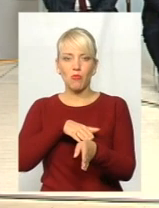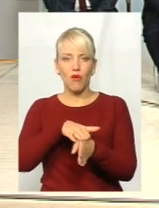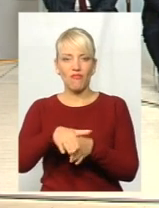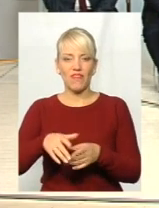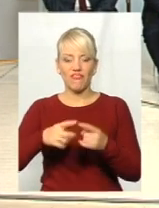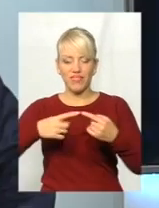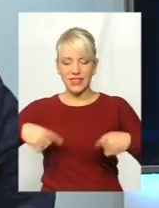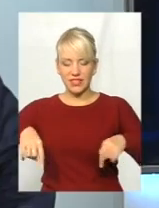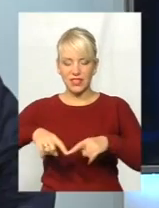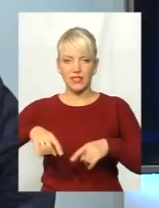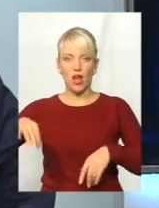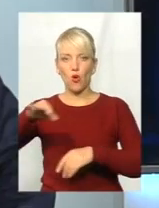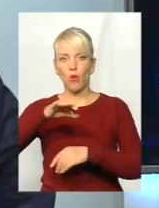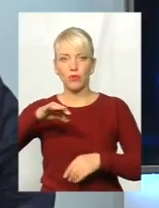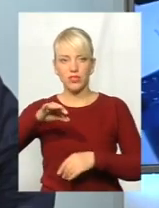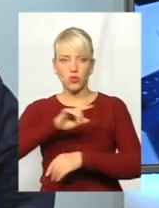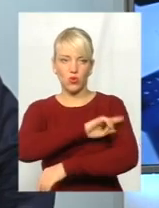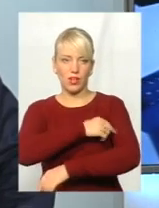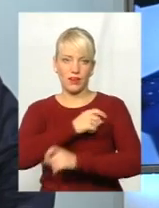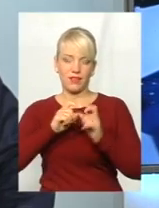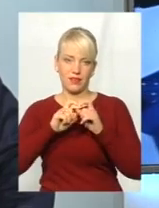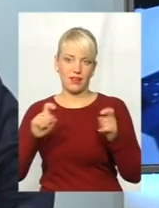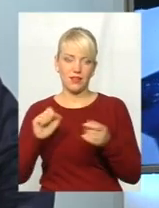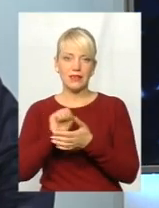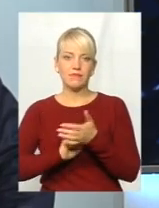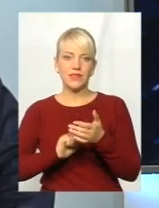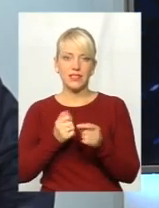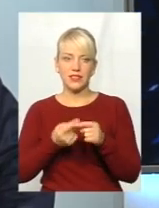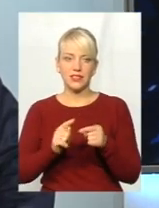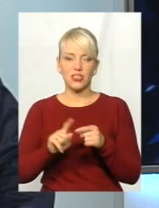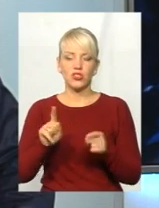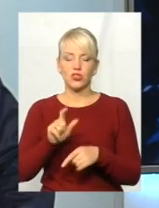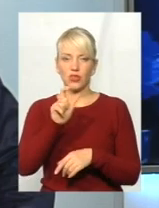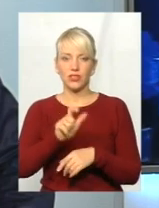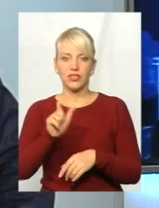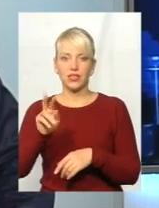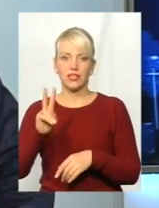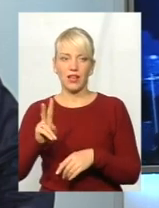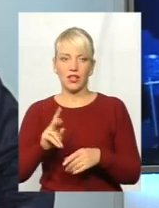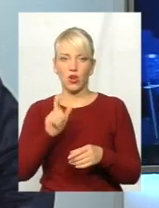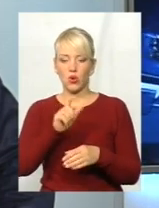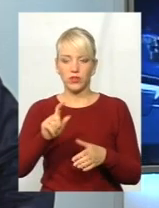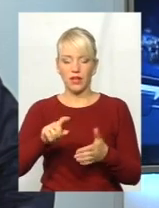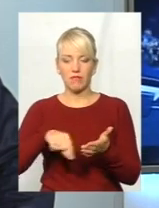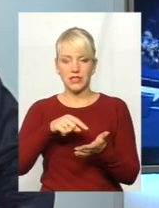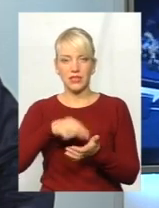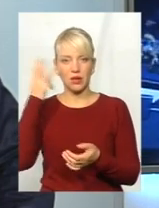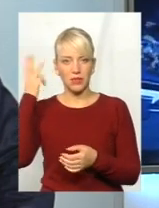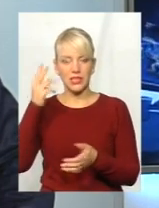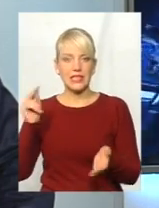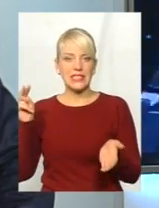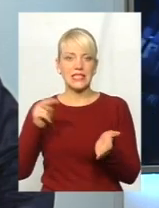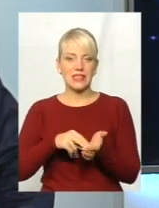обласній лікарні, через те, що їх, як мешканців Хмельницького, ставлять в третю чи в четверту чергу на цю